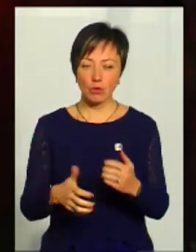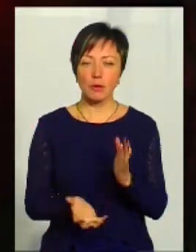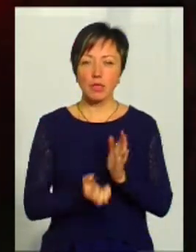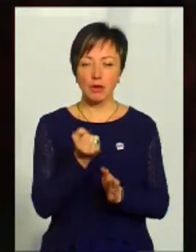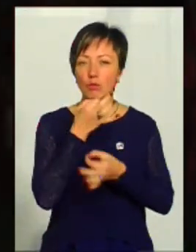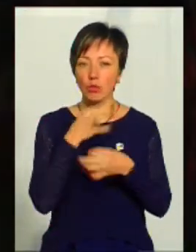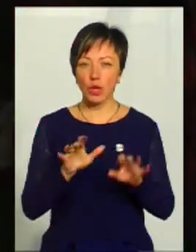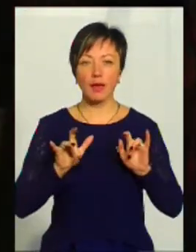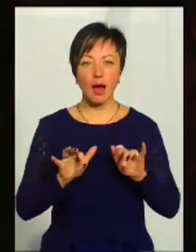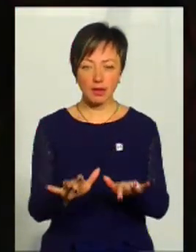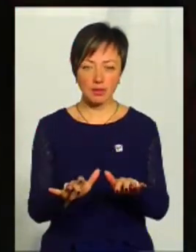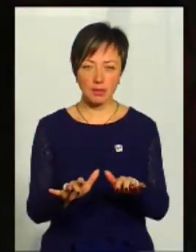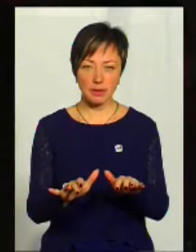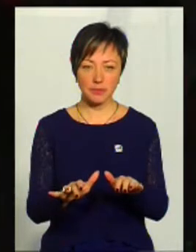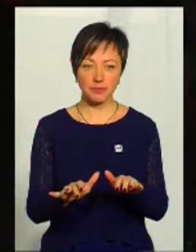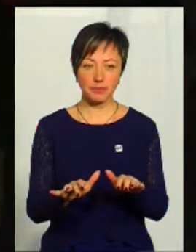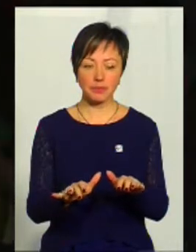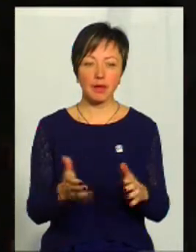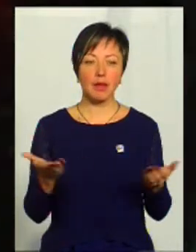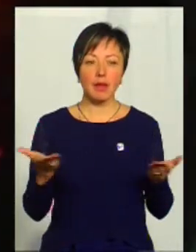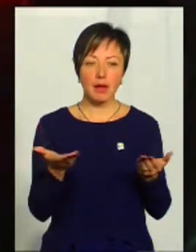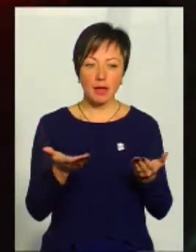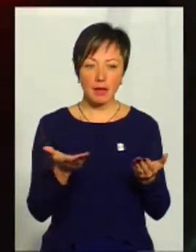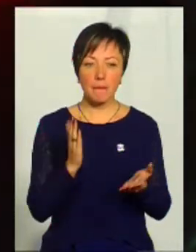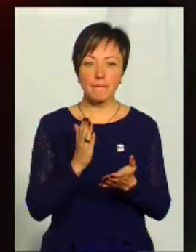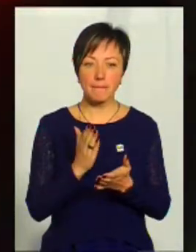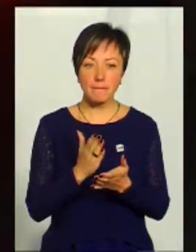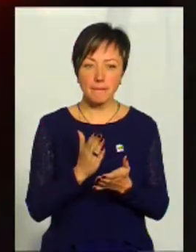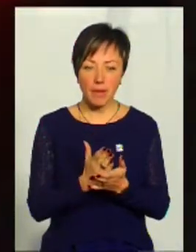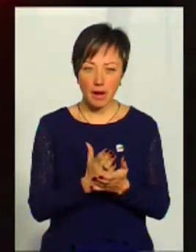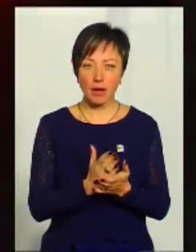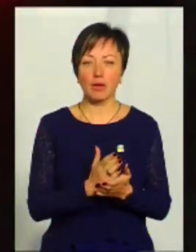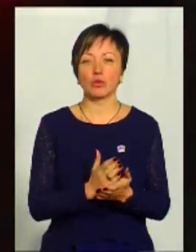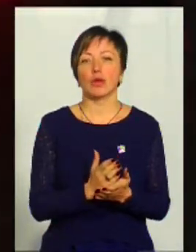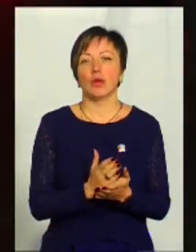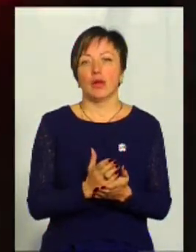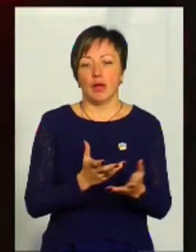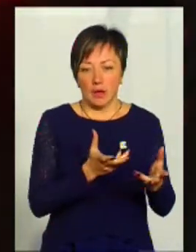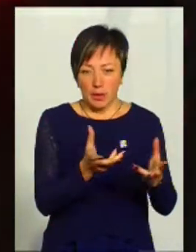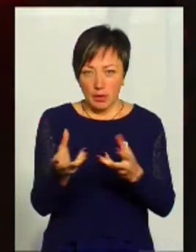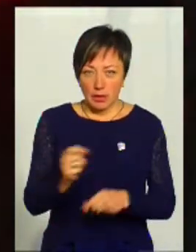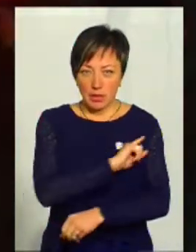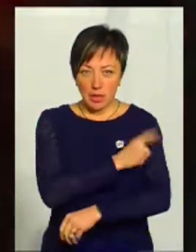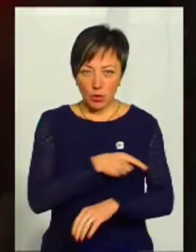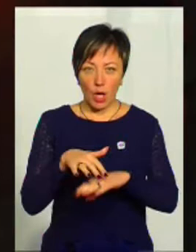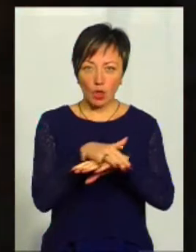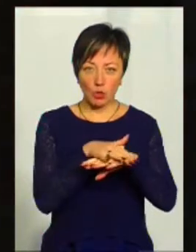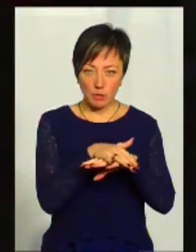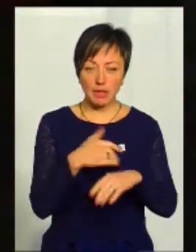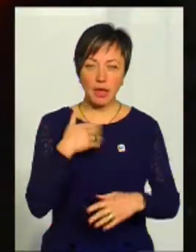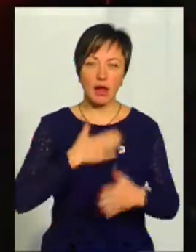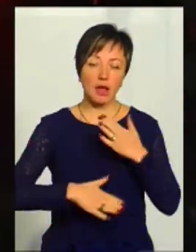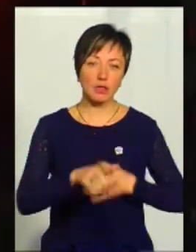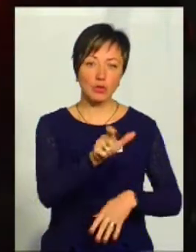підтримують будь-які акції, які несуть якусь прогресивну силу для суспільства. І я радію, що